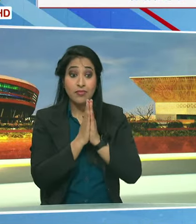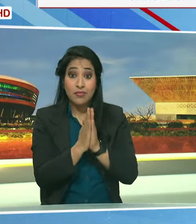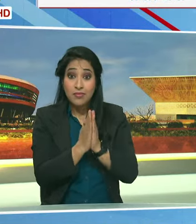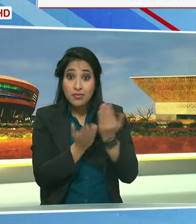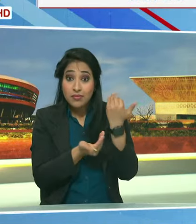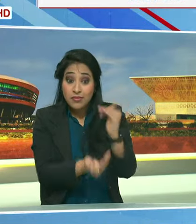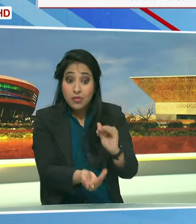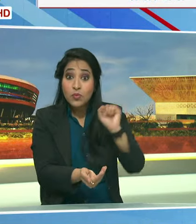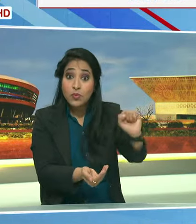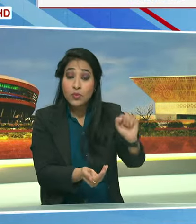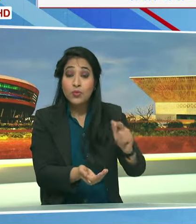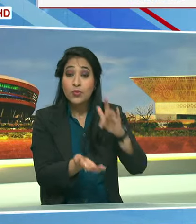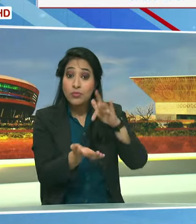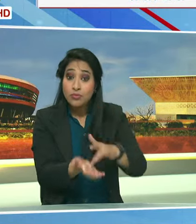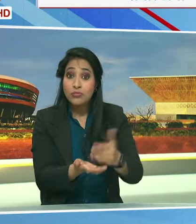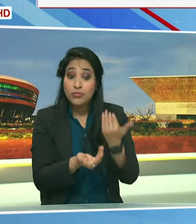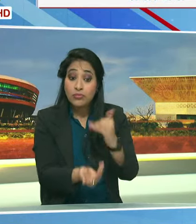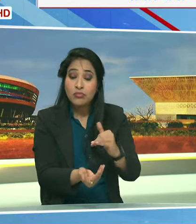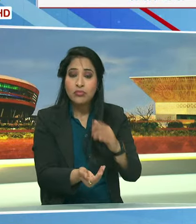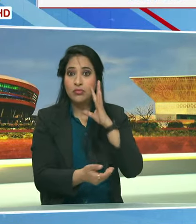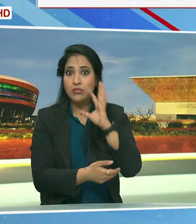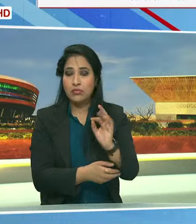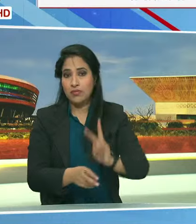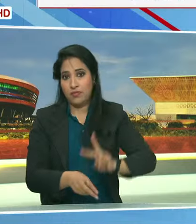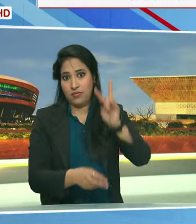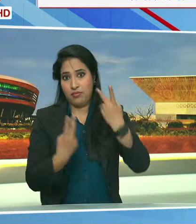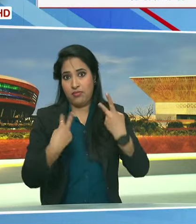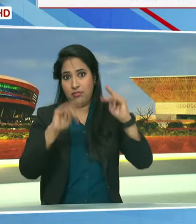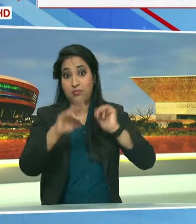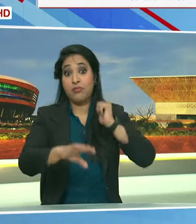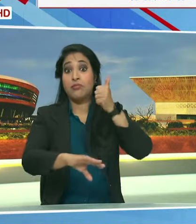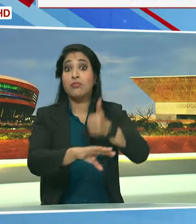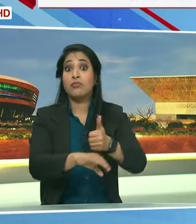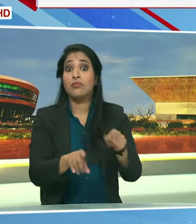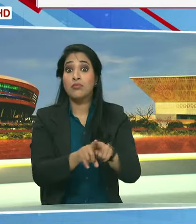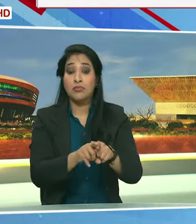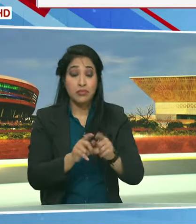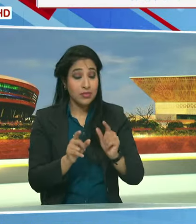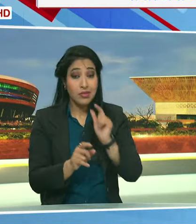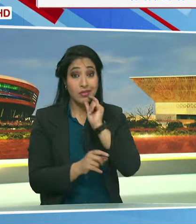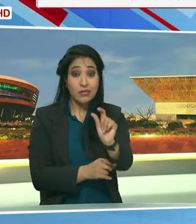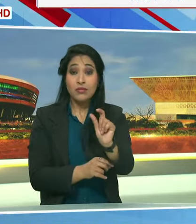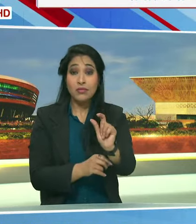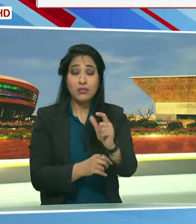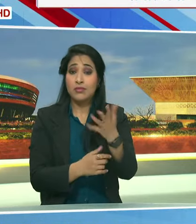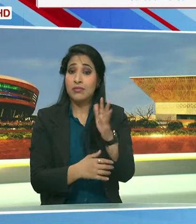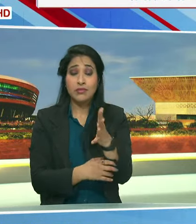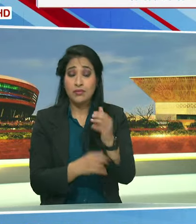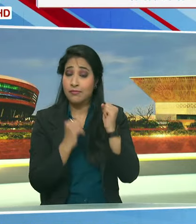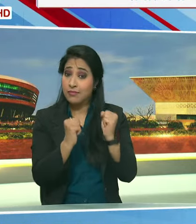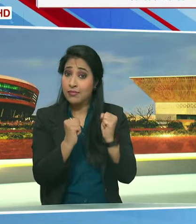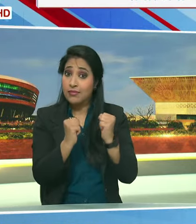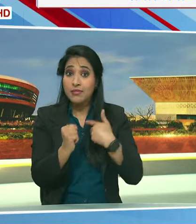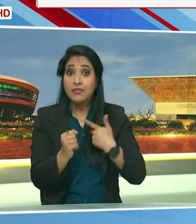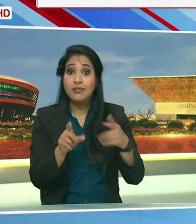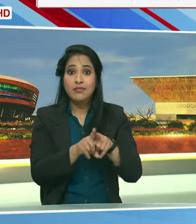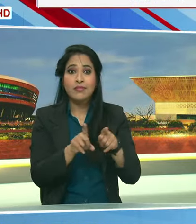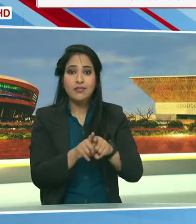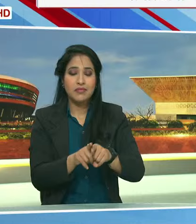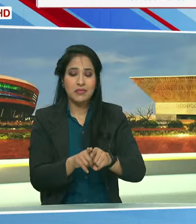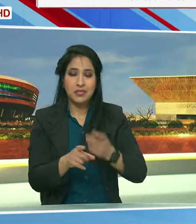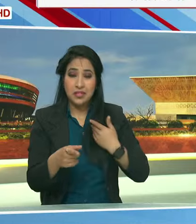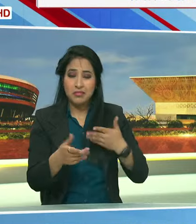इसका बहत्वा जो है वो जिसका वरणन नहीं किया जा सकता और इसलिए इसके लिए जो